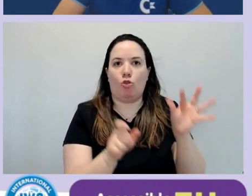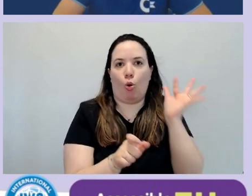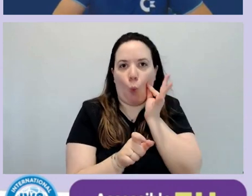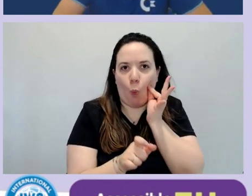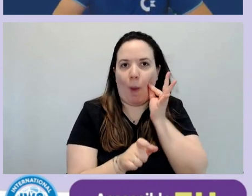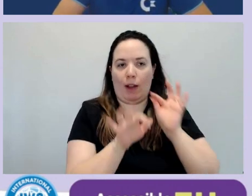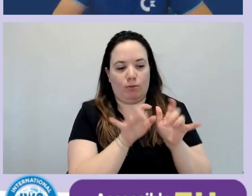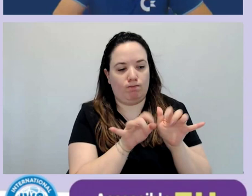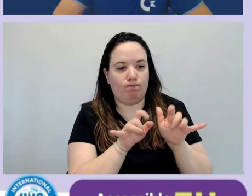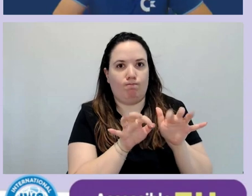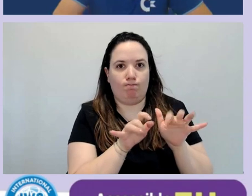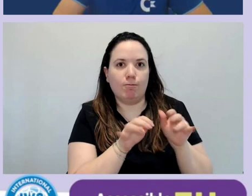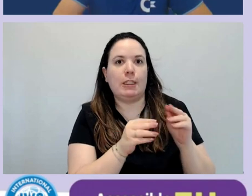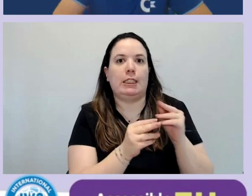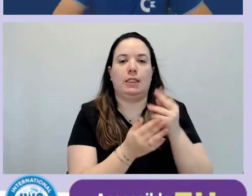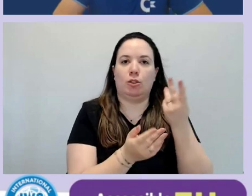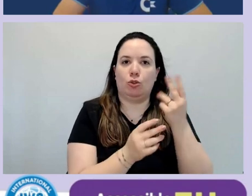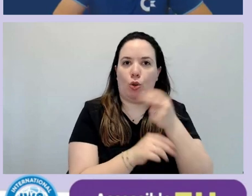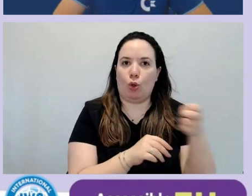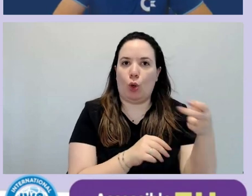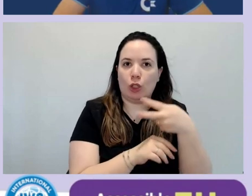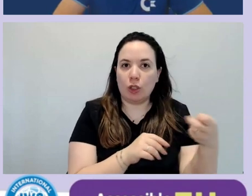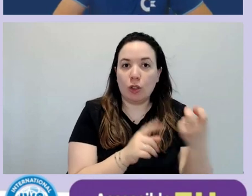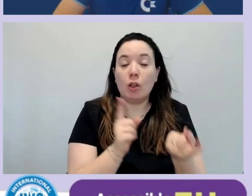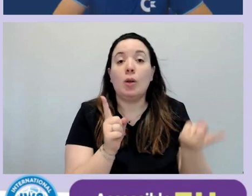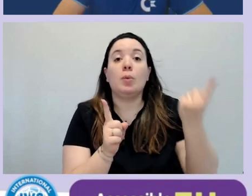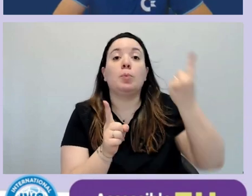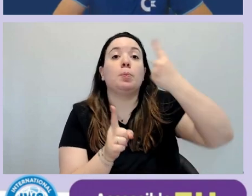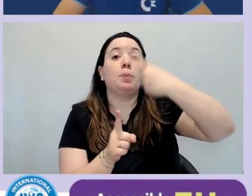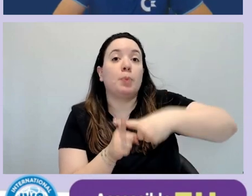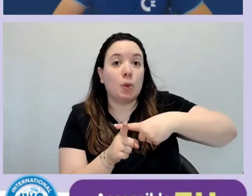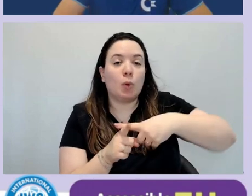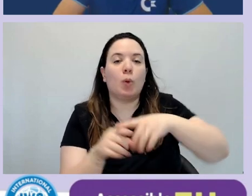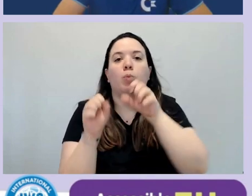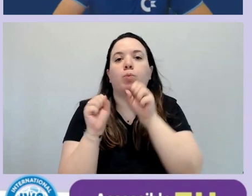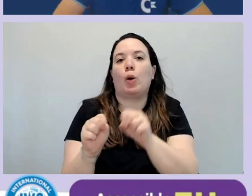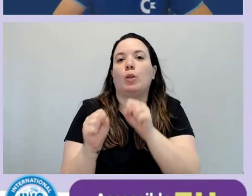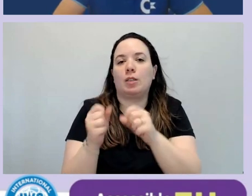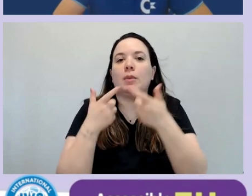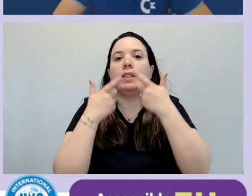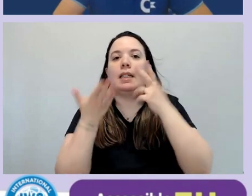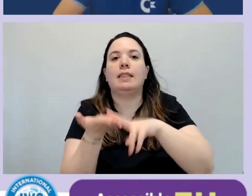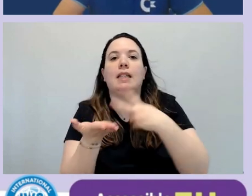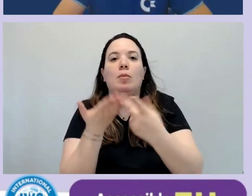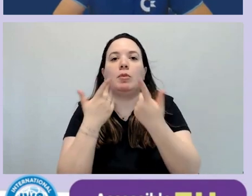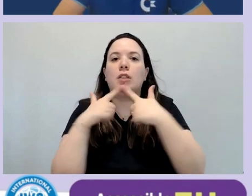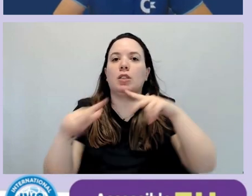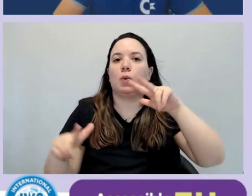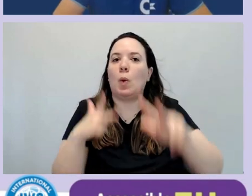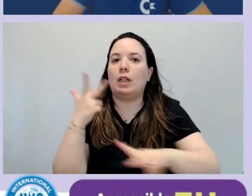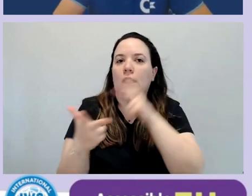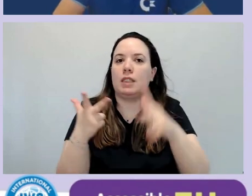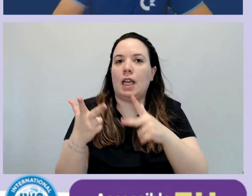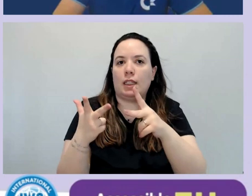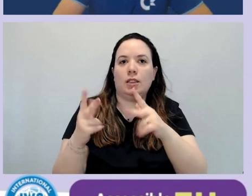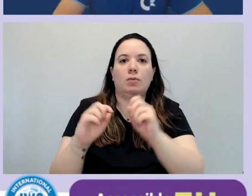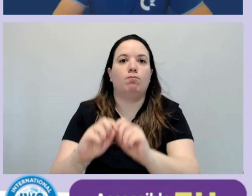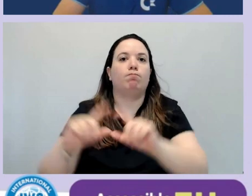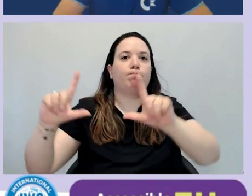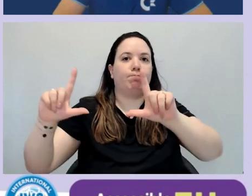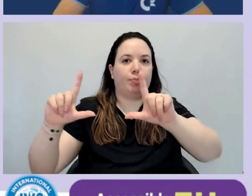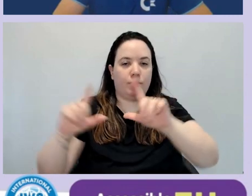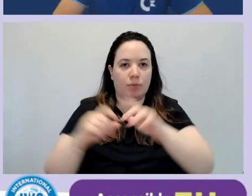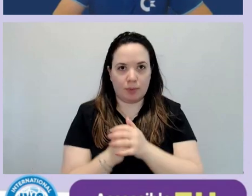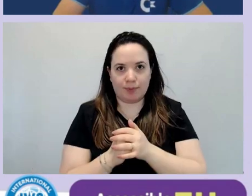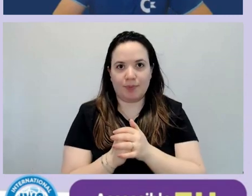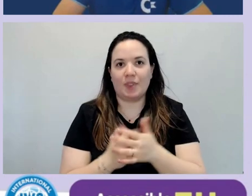e abbiamo anche la possibilità di attivare l'interprete da lingua dei segni. Anche in questo caso abbiamo